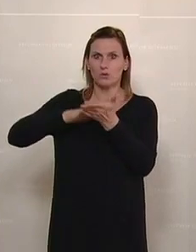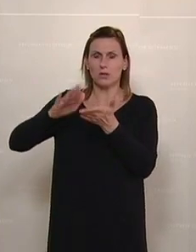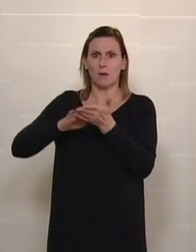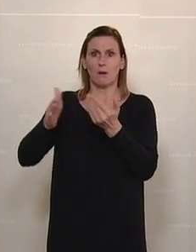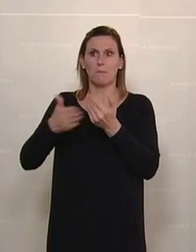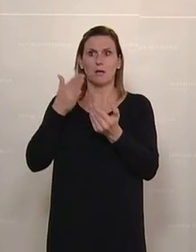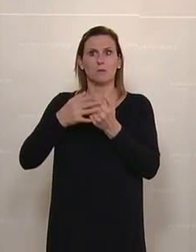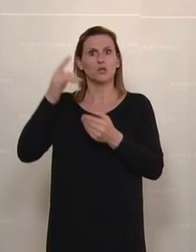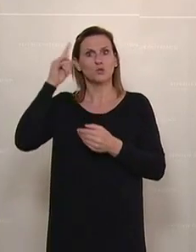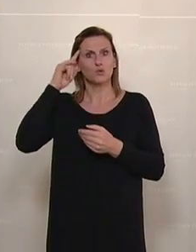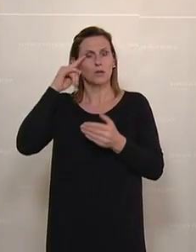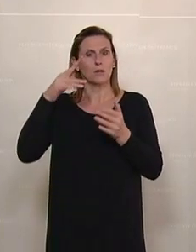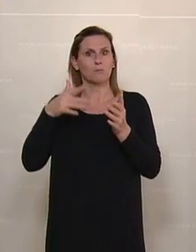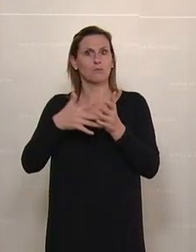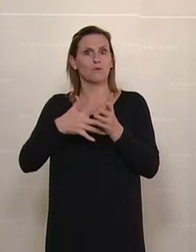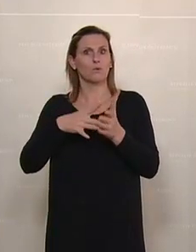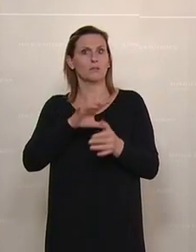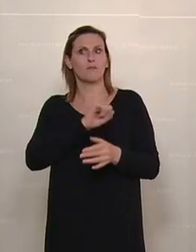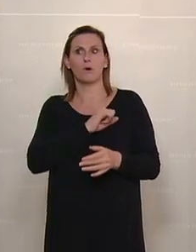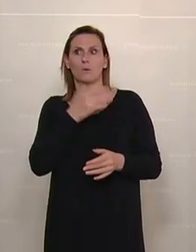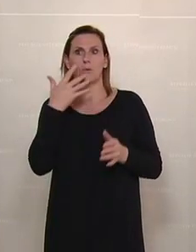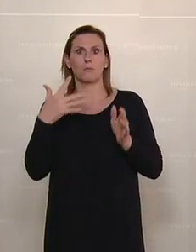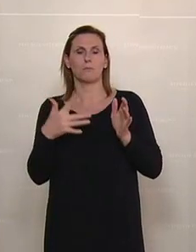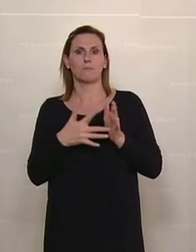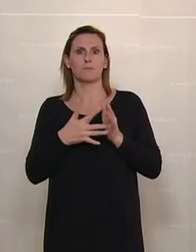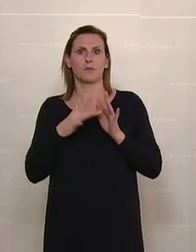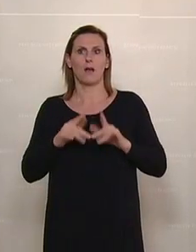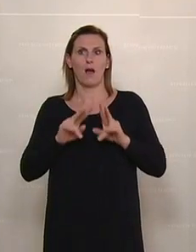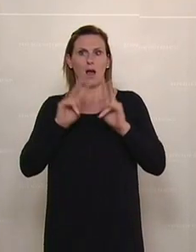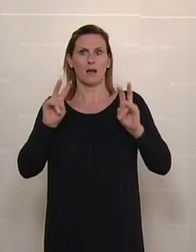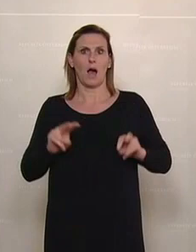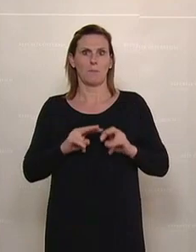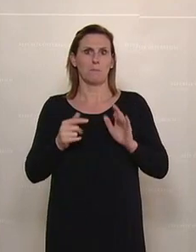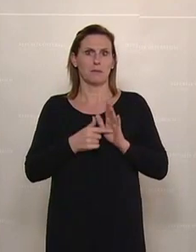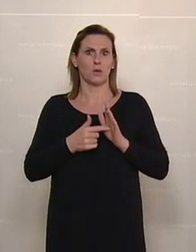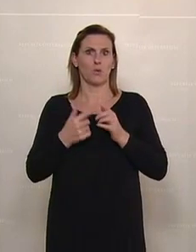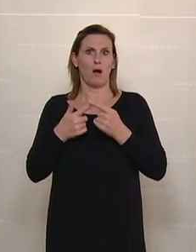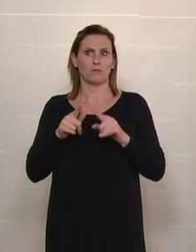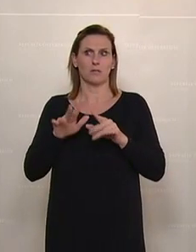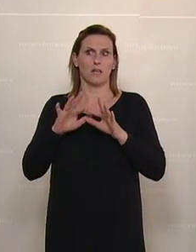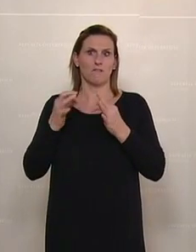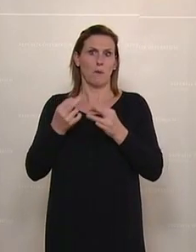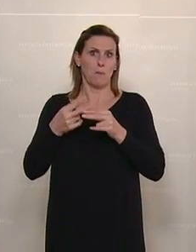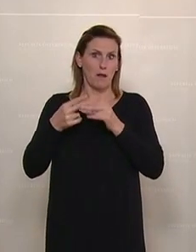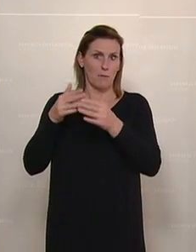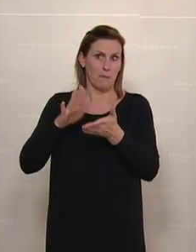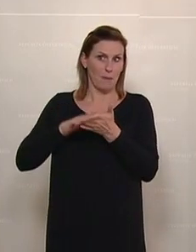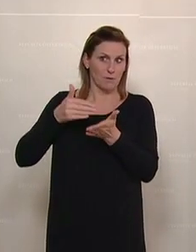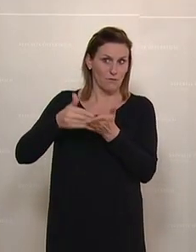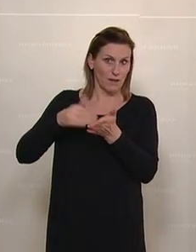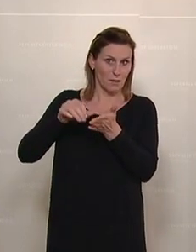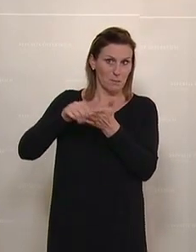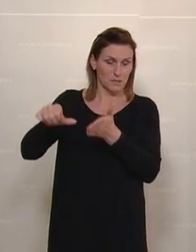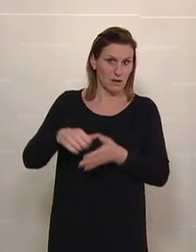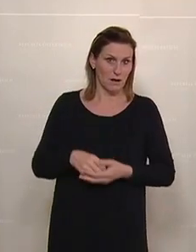Student, der seine Prüfungserfolge nicht nachweisen konnte, aufgrund der veränderten Rahmenbedingungen, seine Familienbeihilfe weiter ausbezahlt.